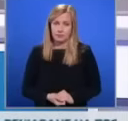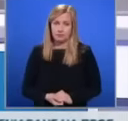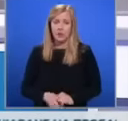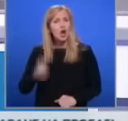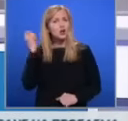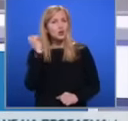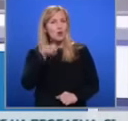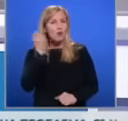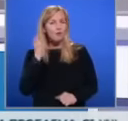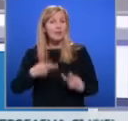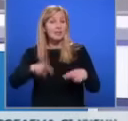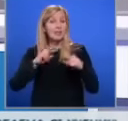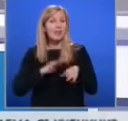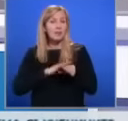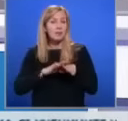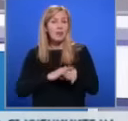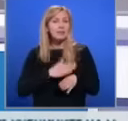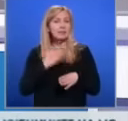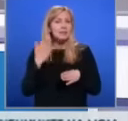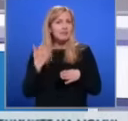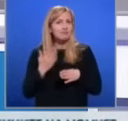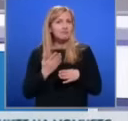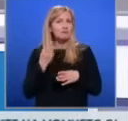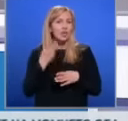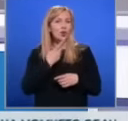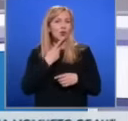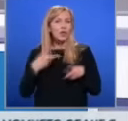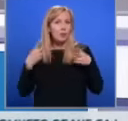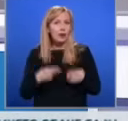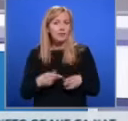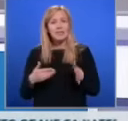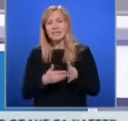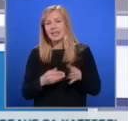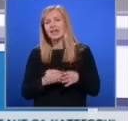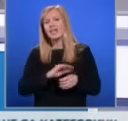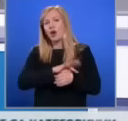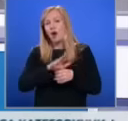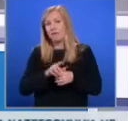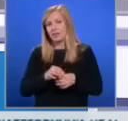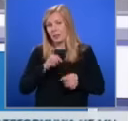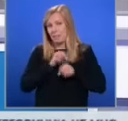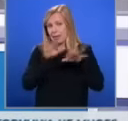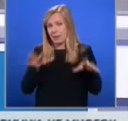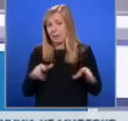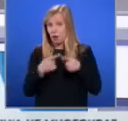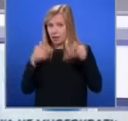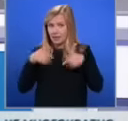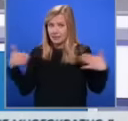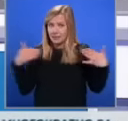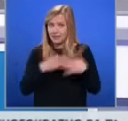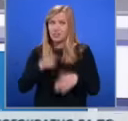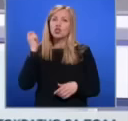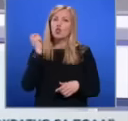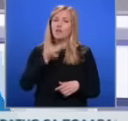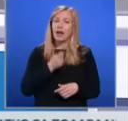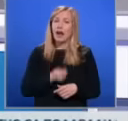Сурва се завърна в Перник след три годишно прекъсване фестивала заради ковид-пандемията, знаете. От тази вечер сурвакари от Пернишко